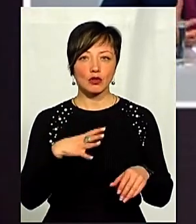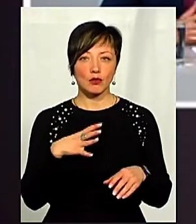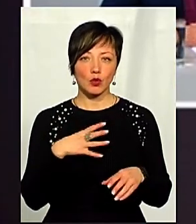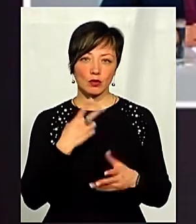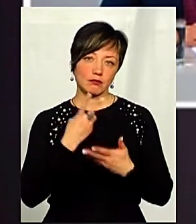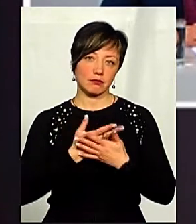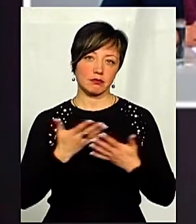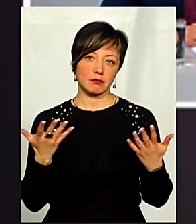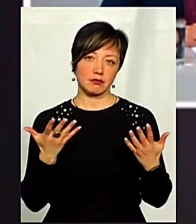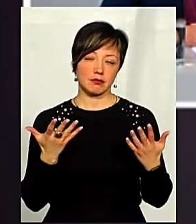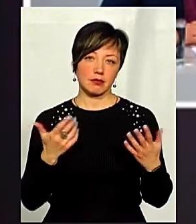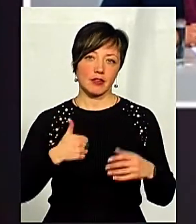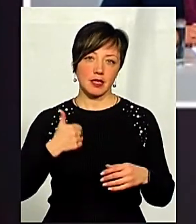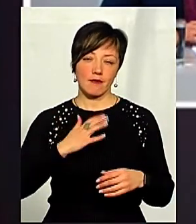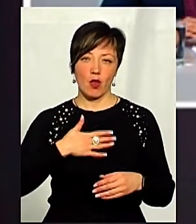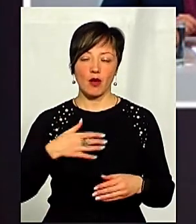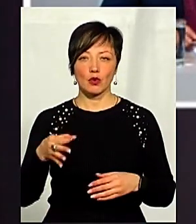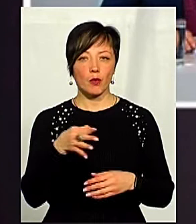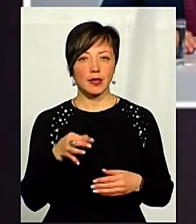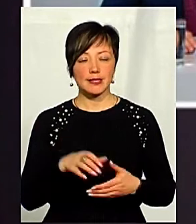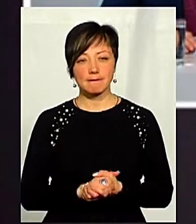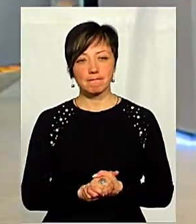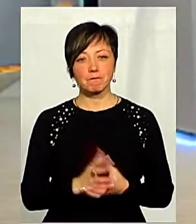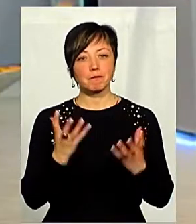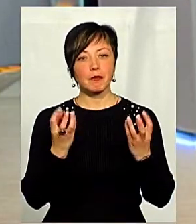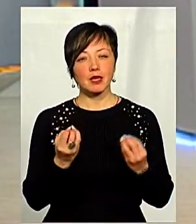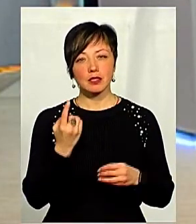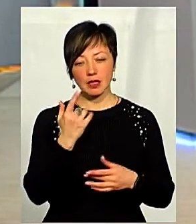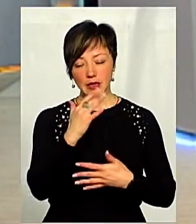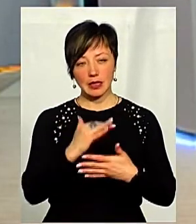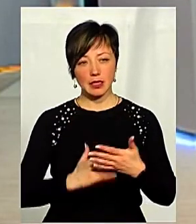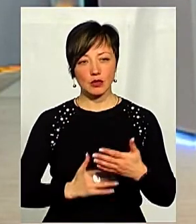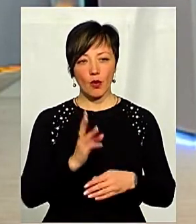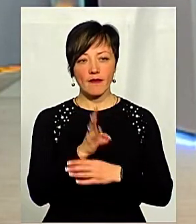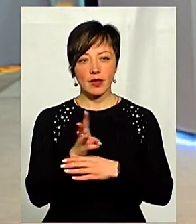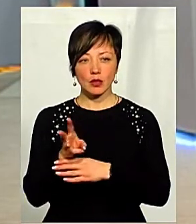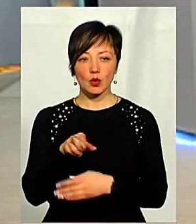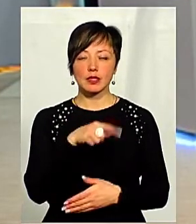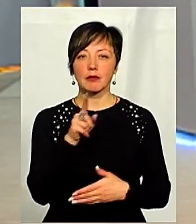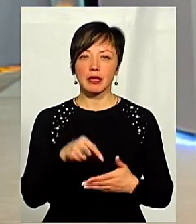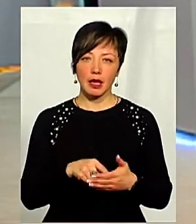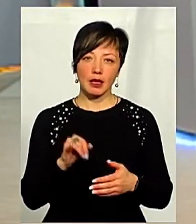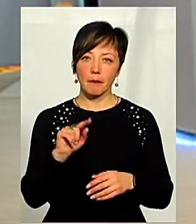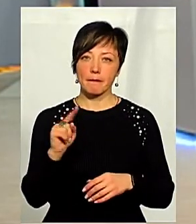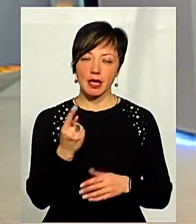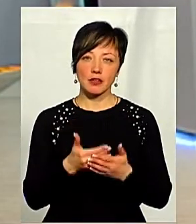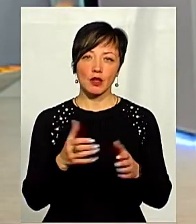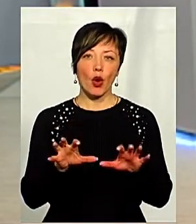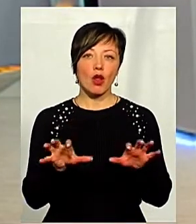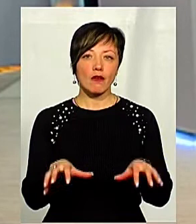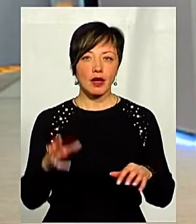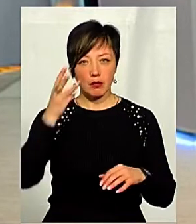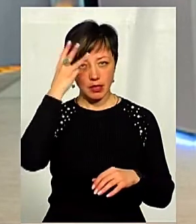візитівкою нашої області. Маємо ще низку відеозапитань. І перше від